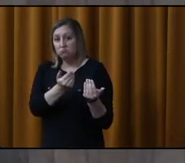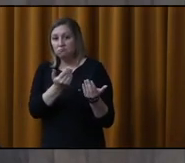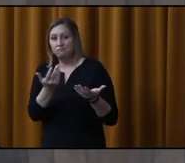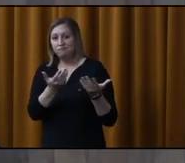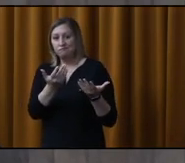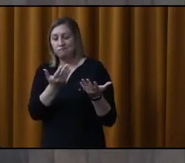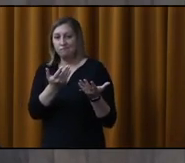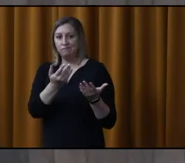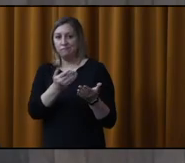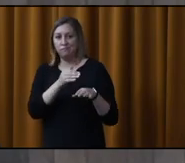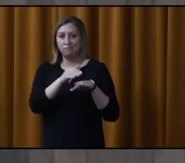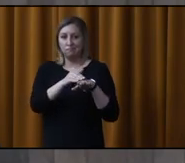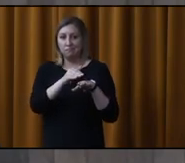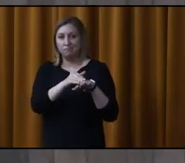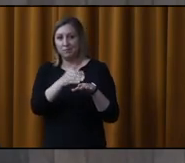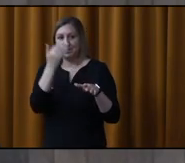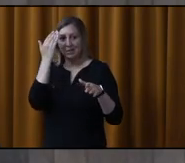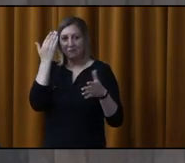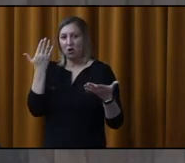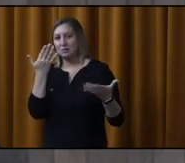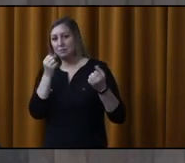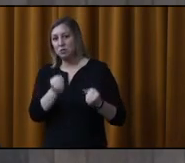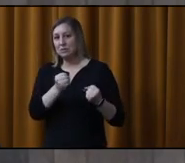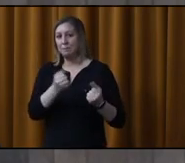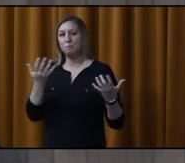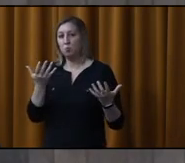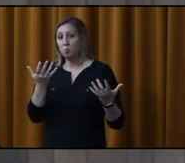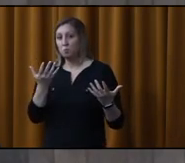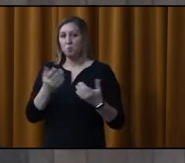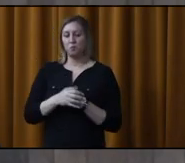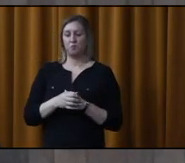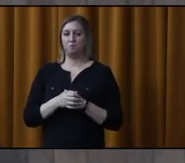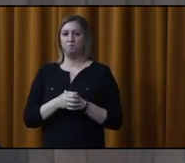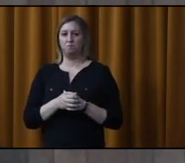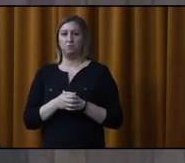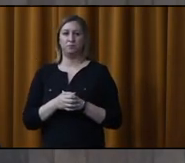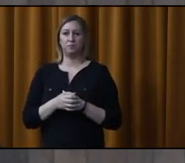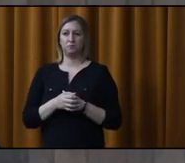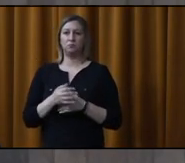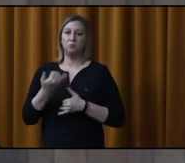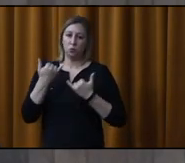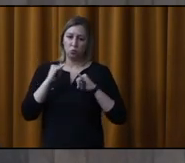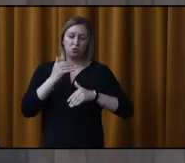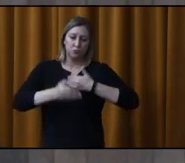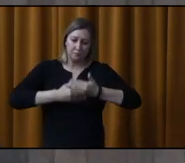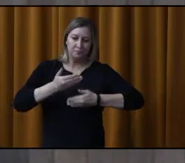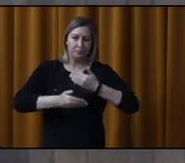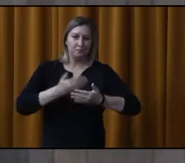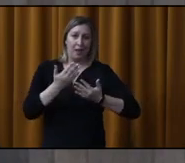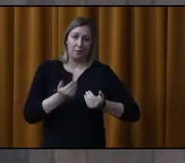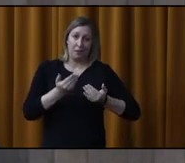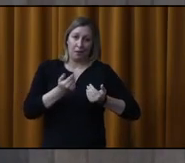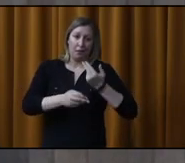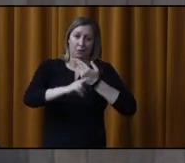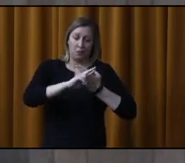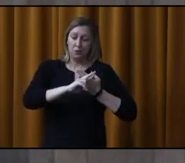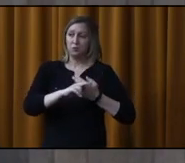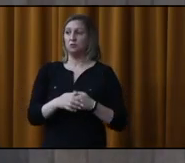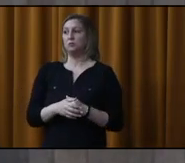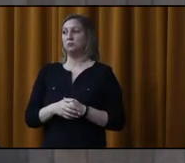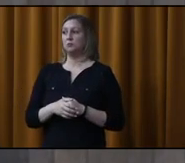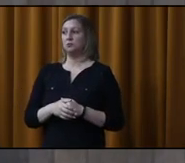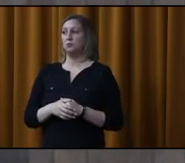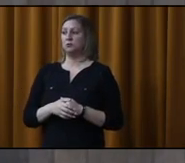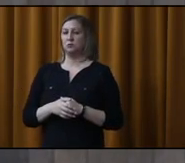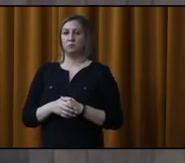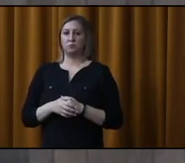relance et en négociation pour voir les possibilités. Donc, on continue à avancer dans ce dossier. D'autant que nous avons exercé notre